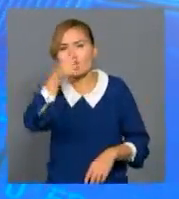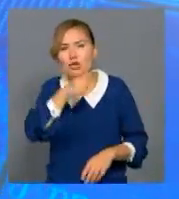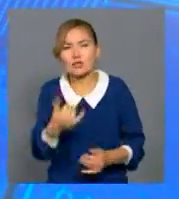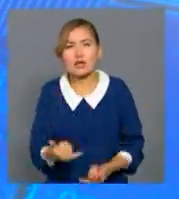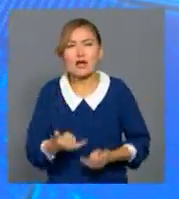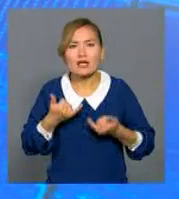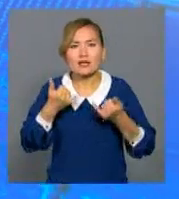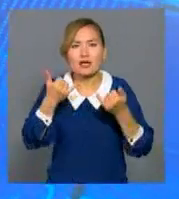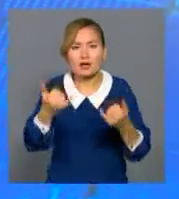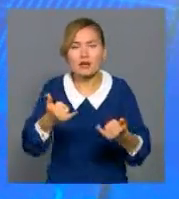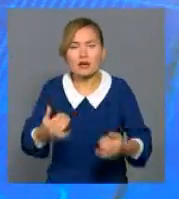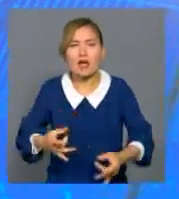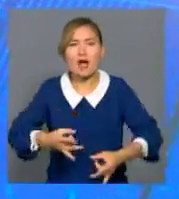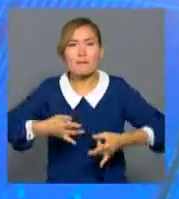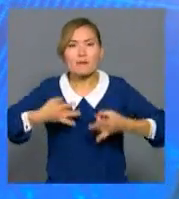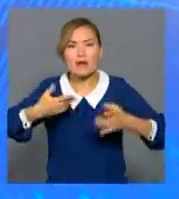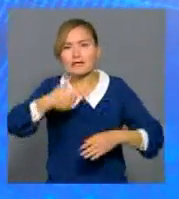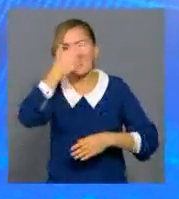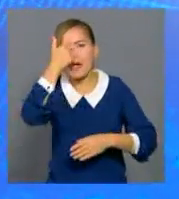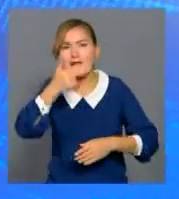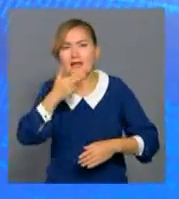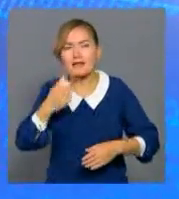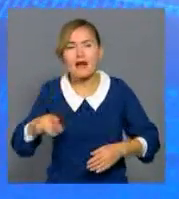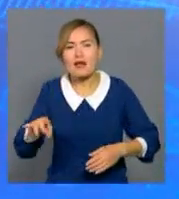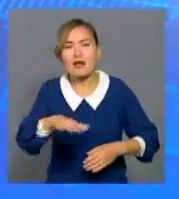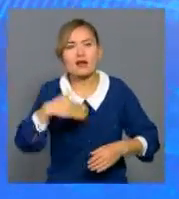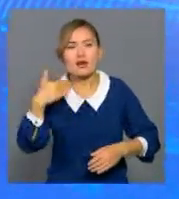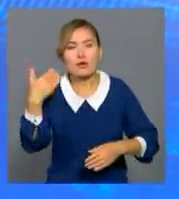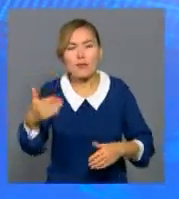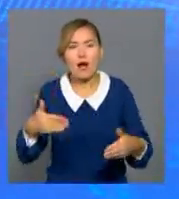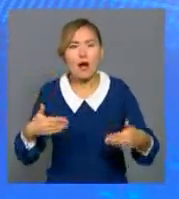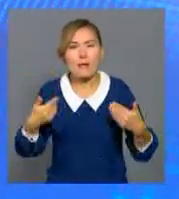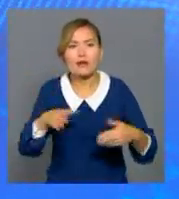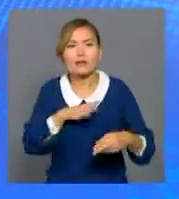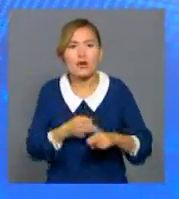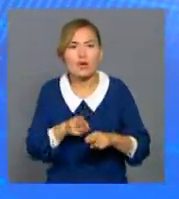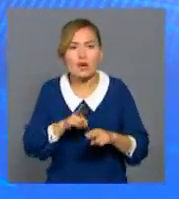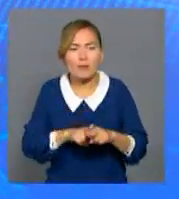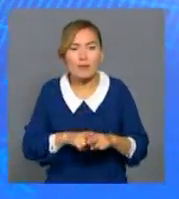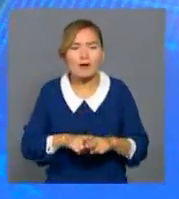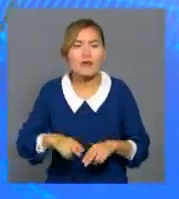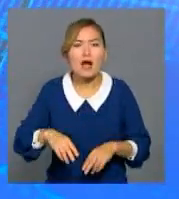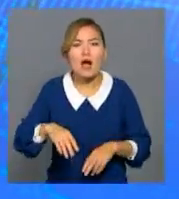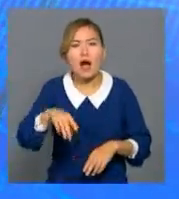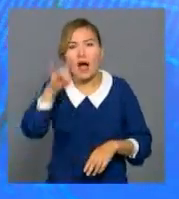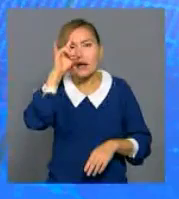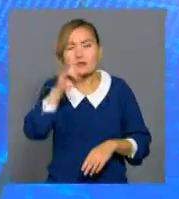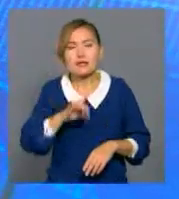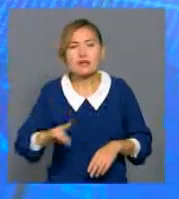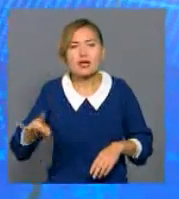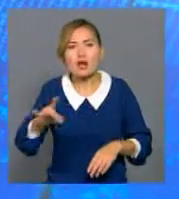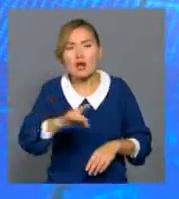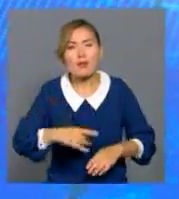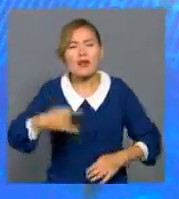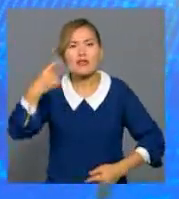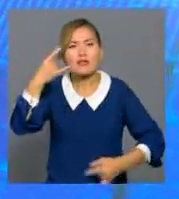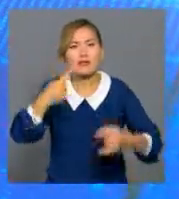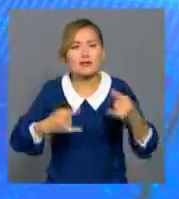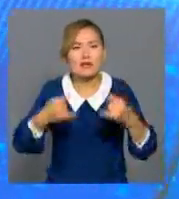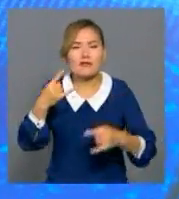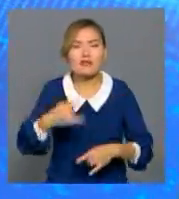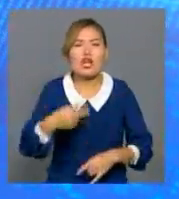ғұрлықтағы Италиядын де келіп жатыр. Арнамыз қалқаралық тілшілер қосын ашқалы бері көк жиегі кенейіп, жер орта тенізінің